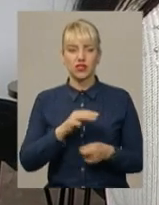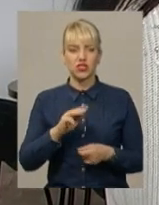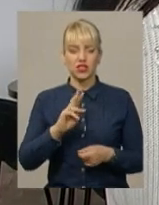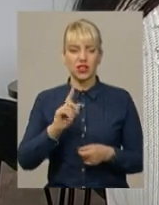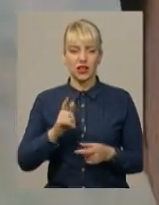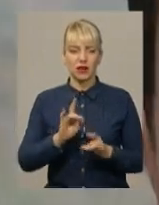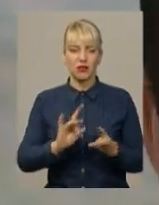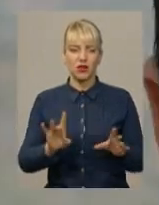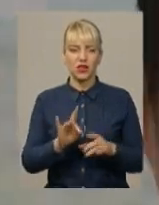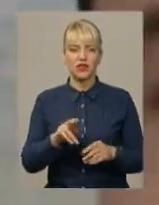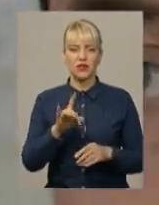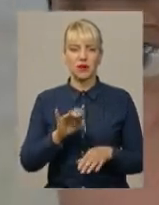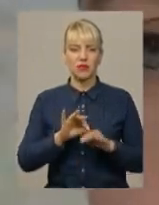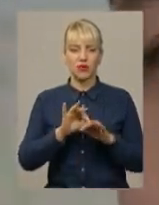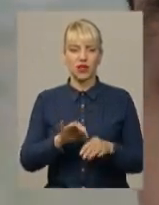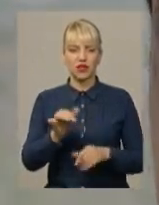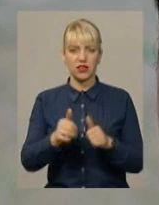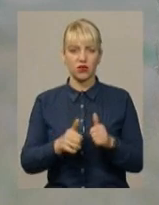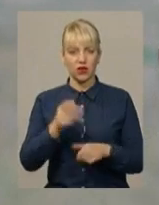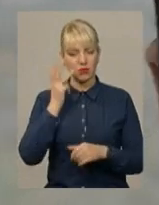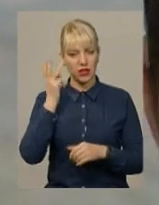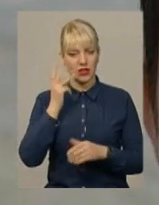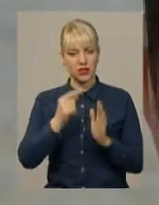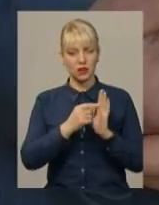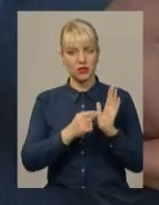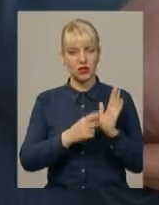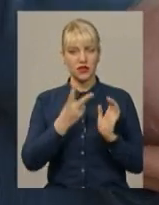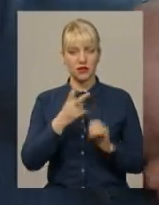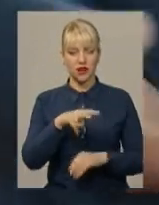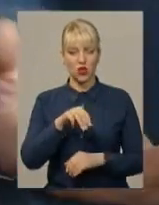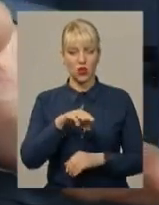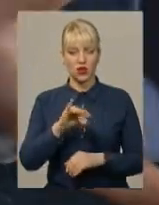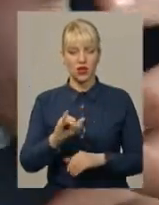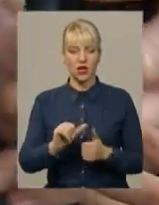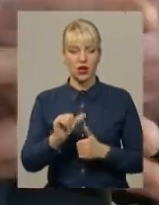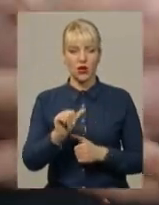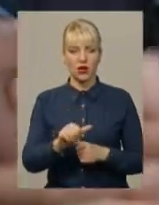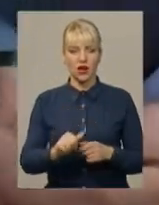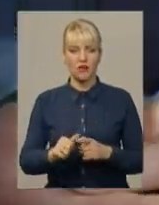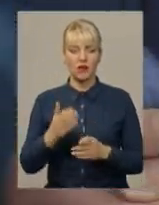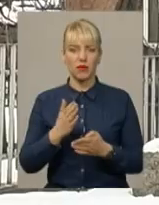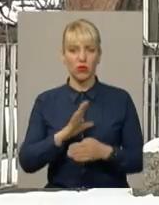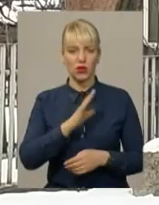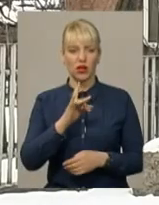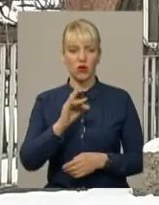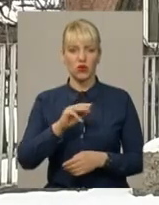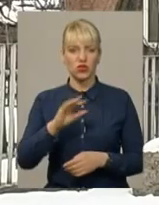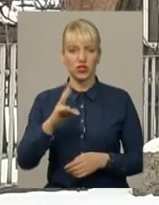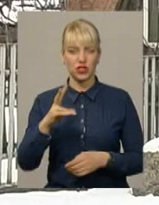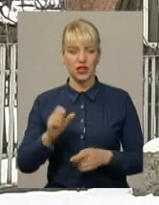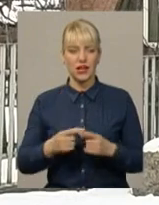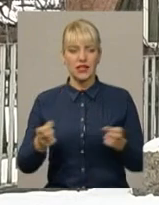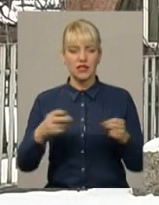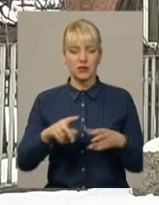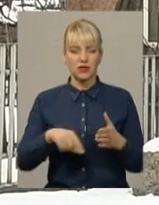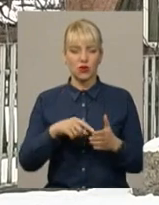господарства пояснюють, при проведенні конкурсу Хмельницький поділили на два лоти, окремо виділивши ружичну. Спецкомунтранс на цей